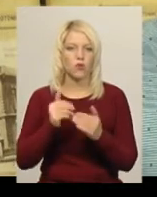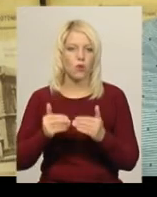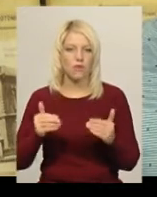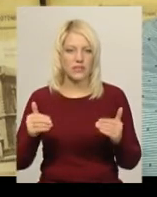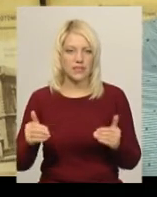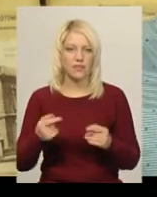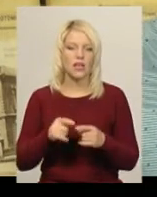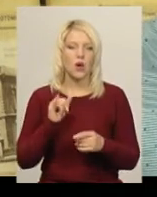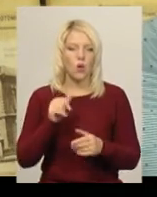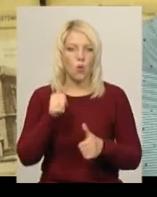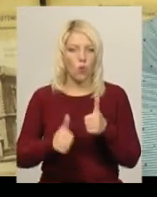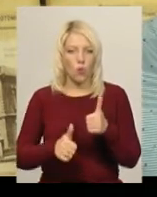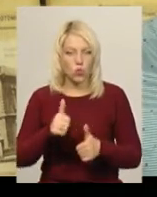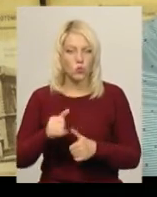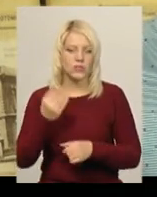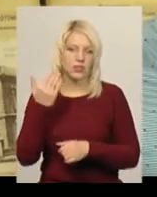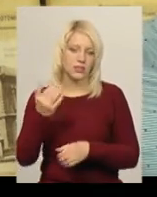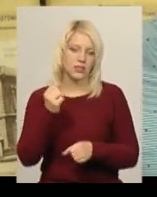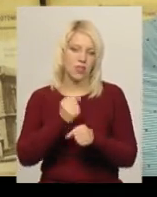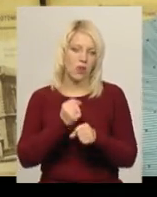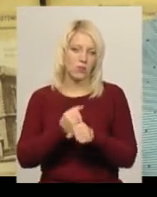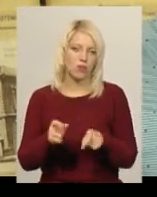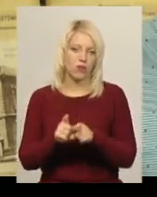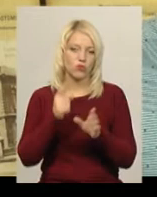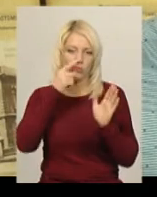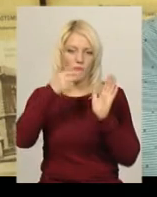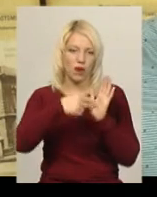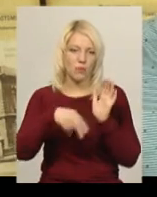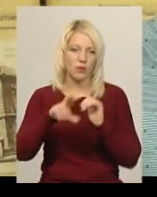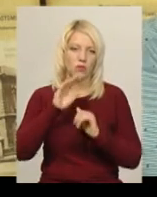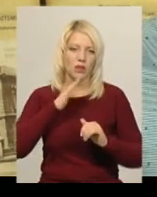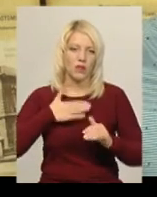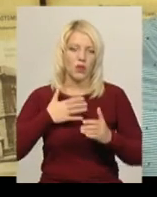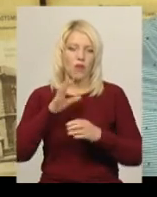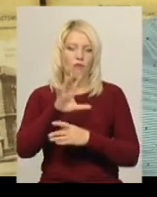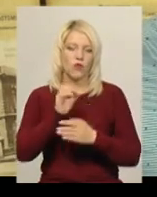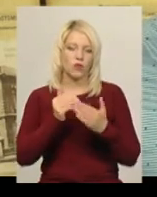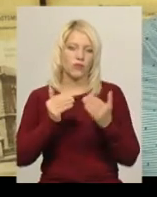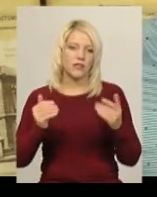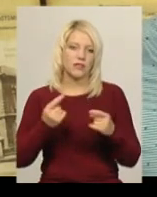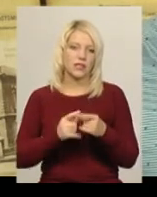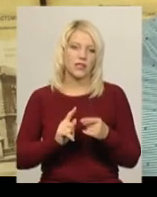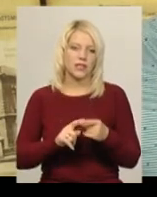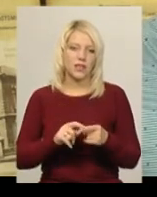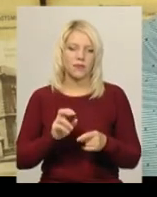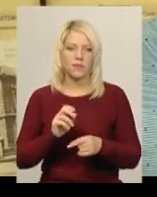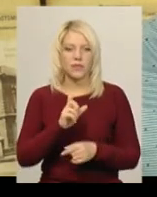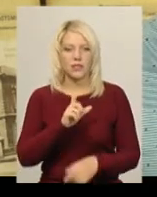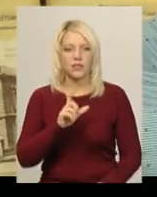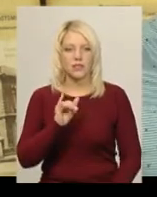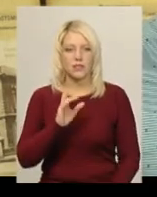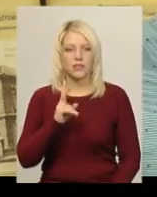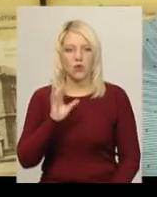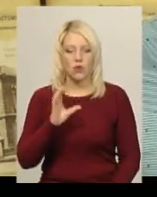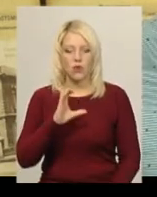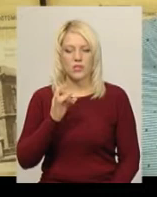у конкурсі, і їхні роботи також потрапили до нашої фотовиставки. Це Зисько Сергій та